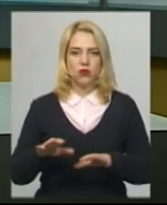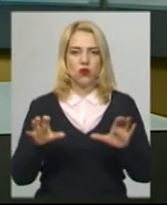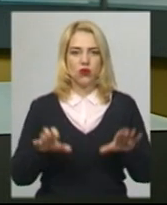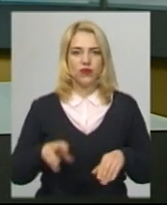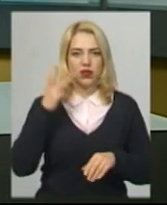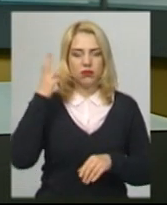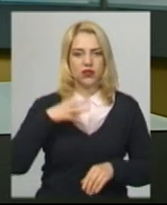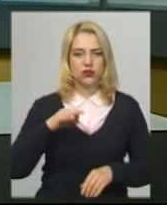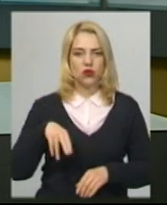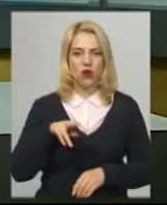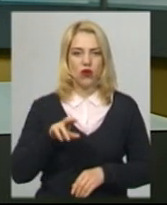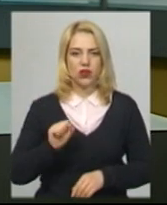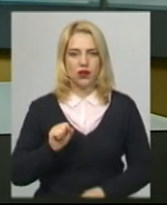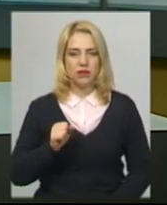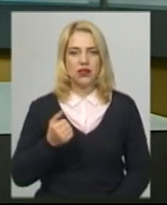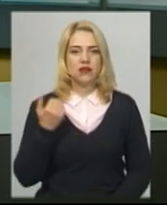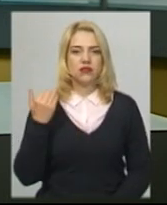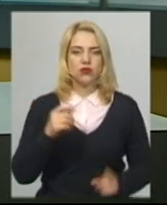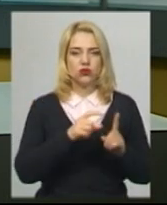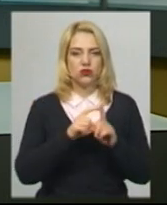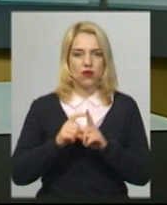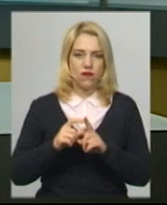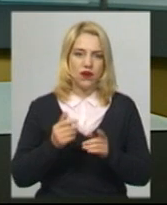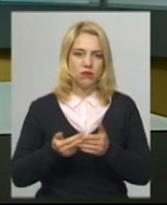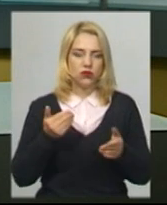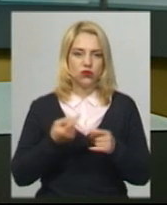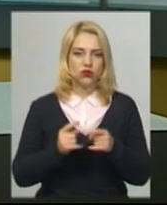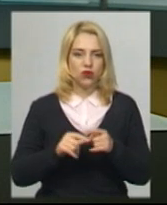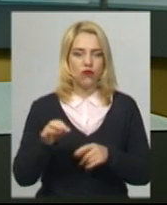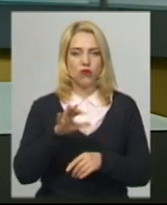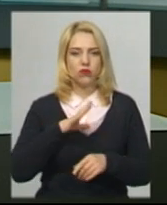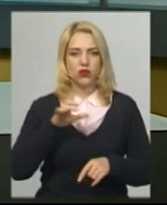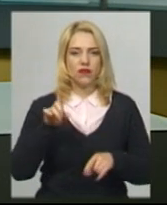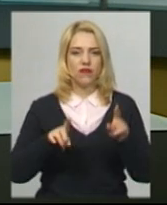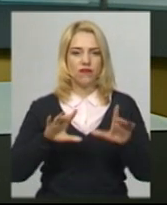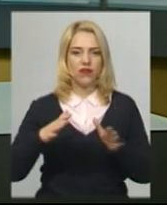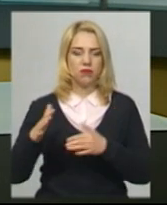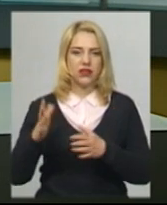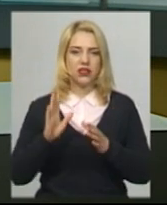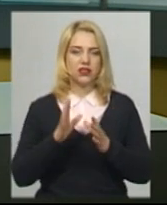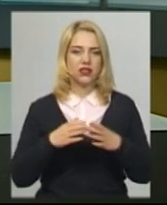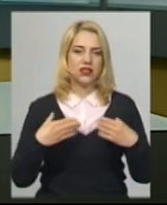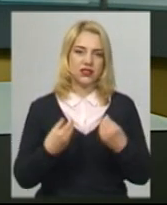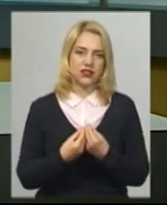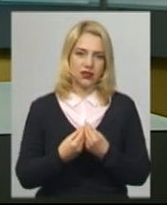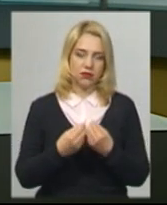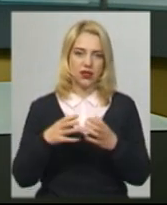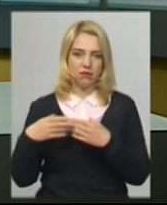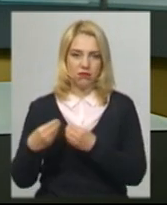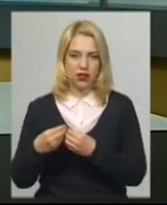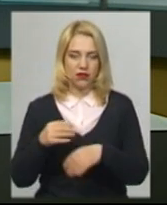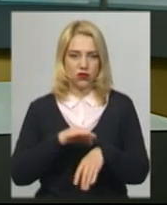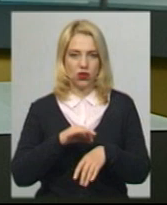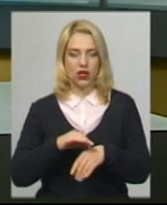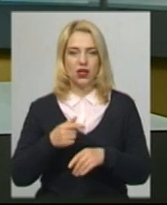Хмельницької ОДА Роман Примуш. За його словами, до цього в області фіксувалися випадки лише сімейного вогнища захворювання. Роман